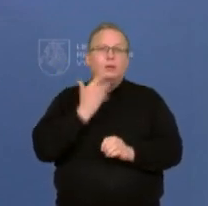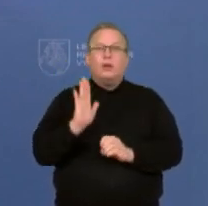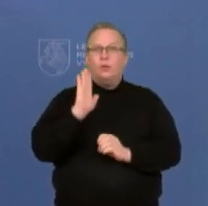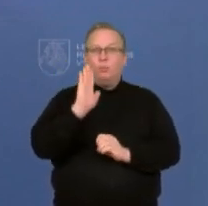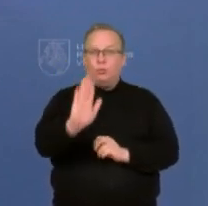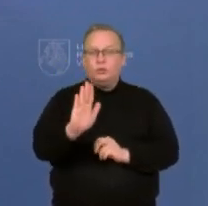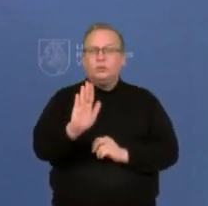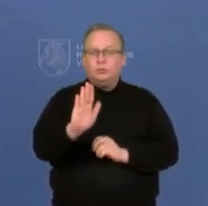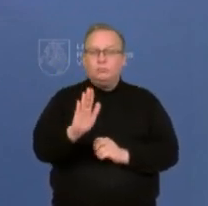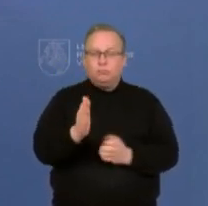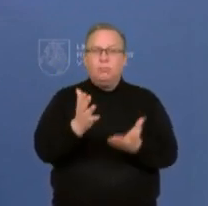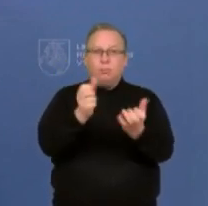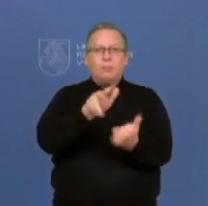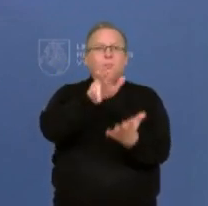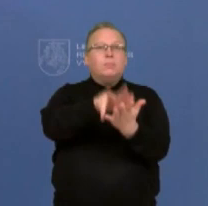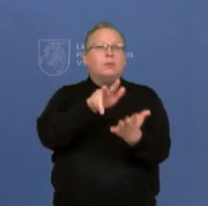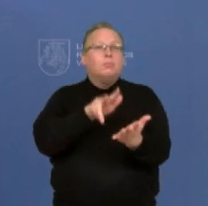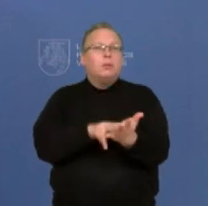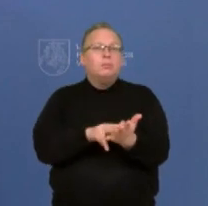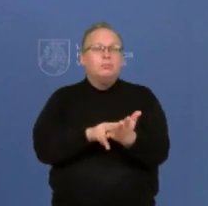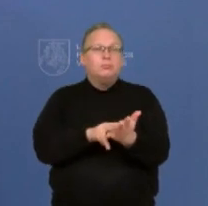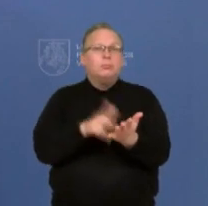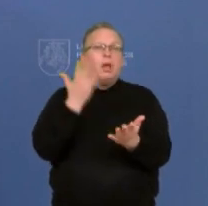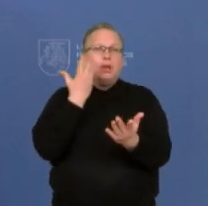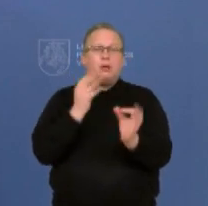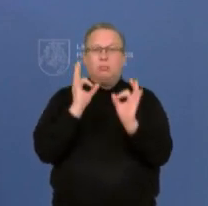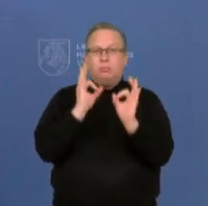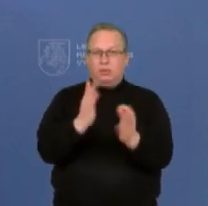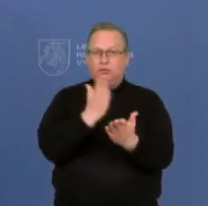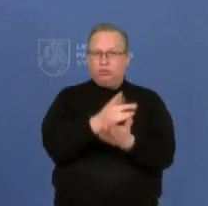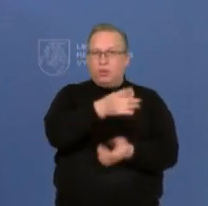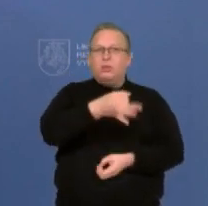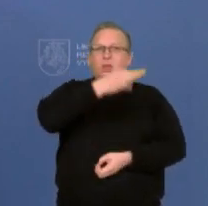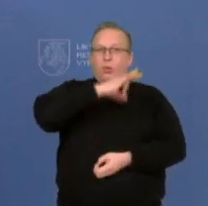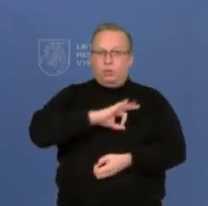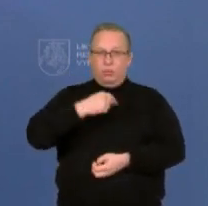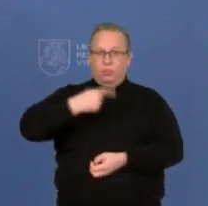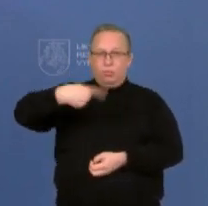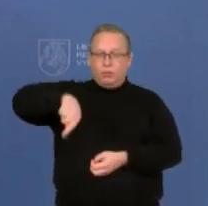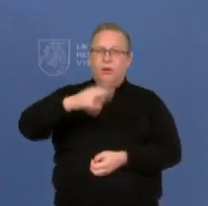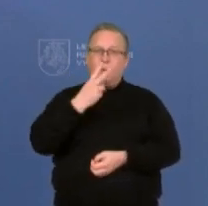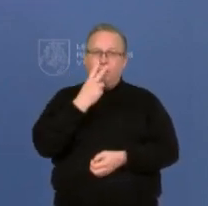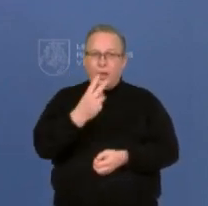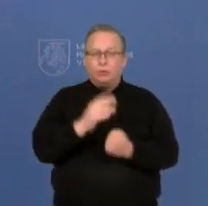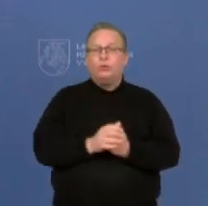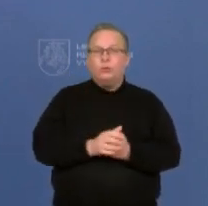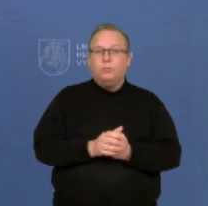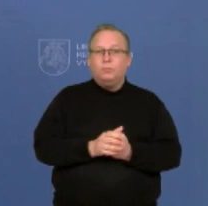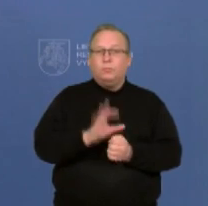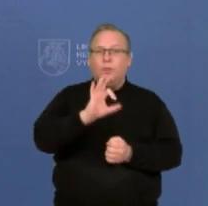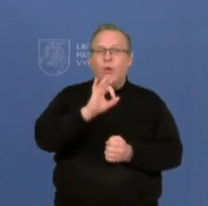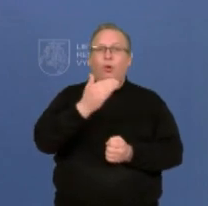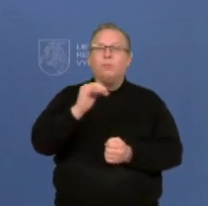priimti sprendimus, kiek jis yra dar iš tikrųjų efektyvus, nes, kaip matot, omikronas keičia